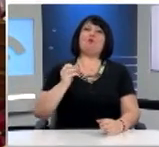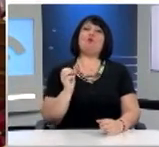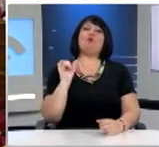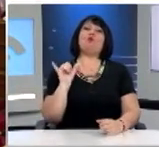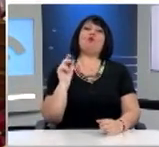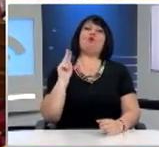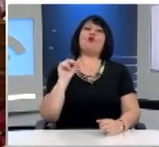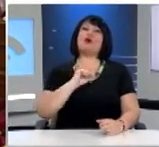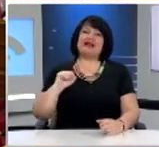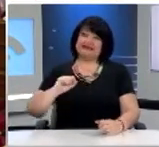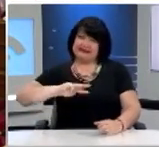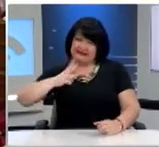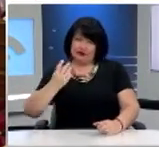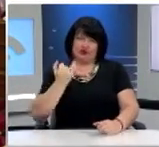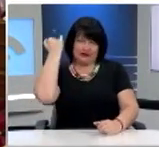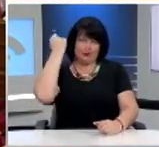Αντιπρόεδρος της Βουλής.